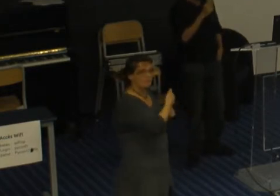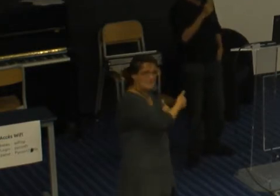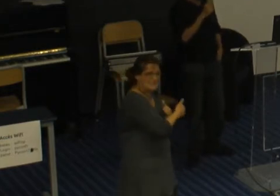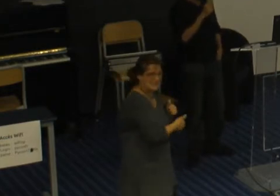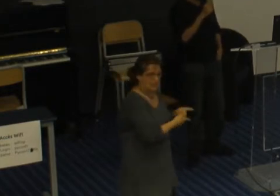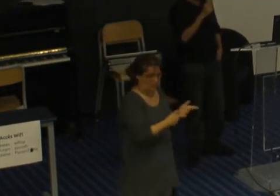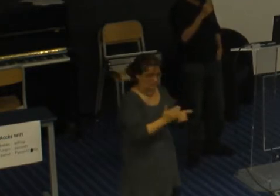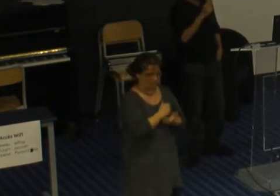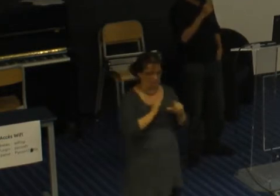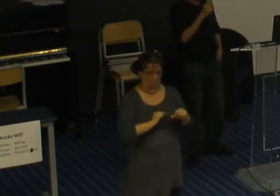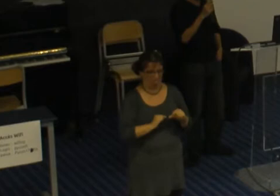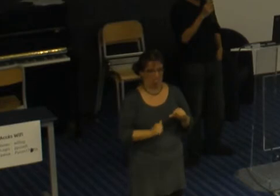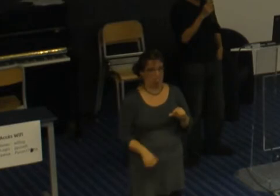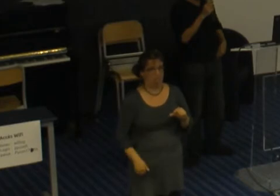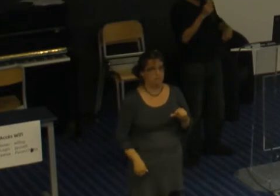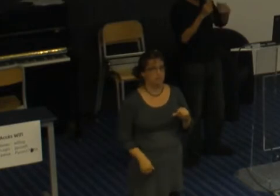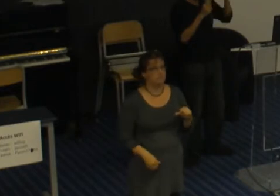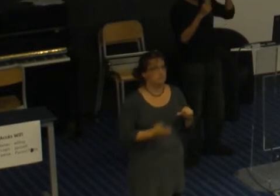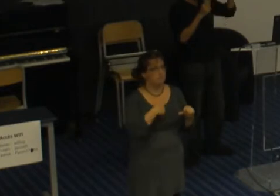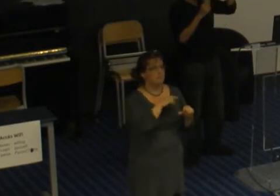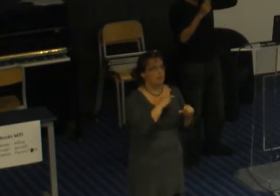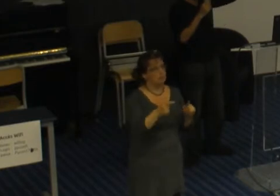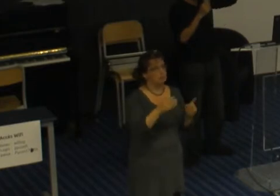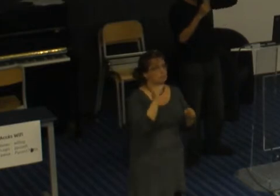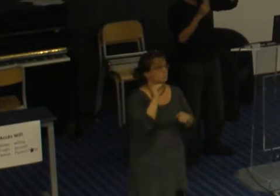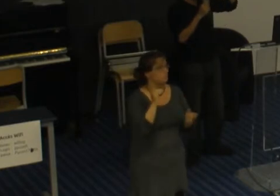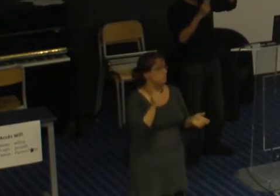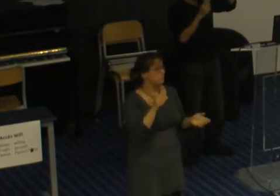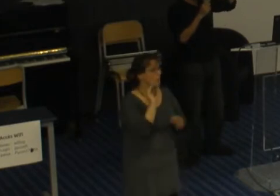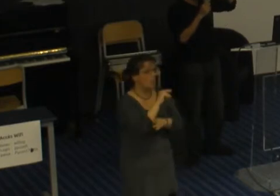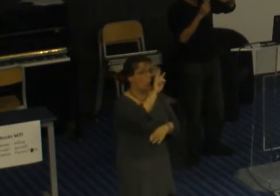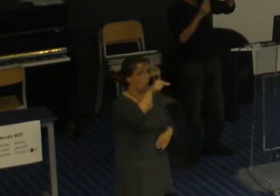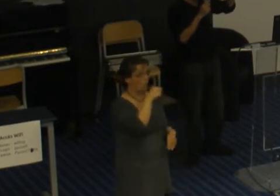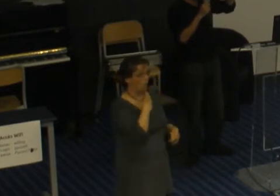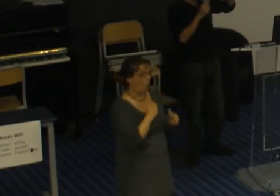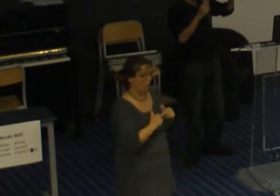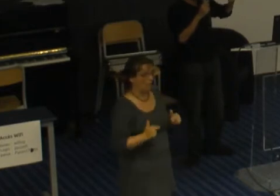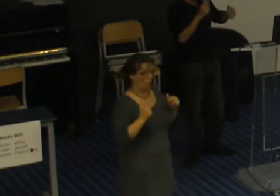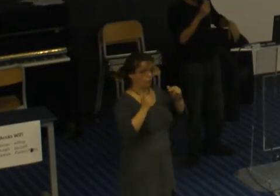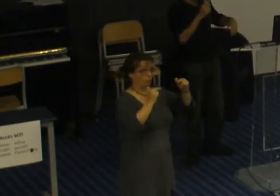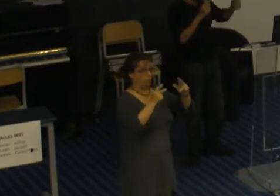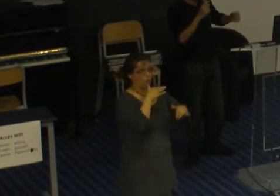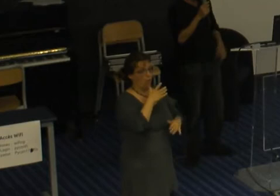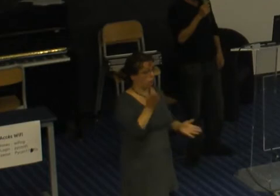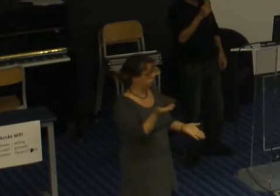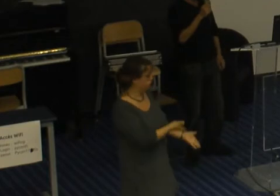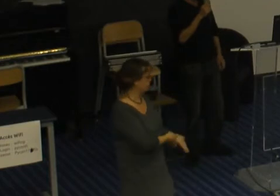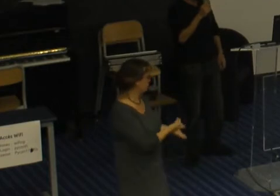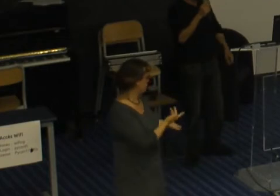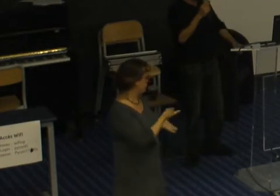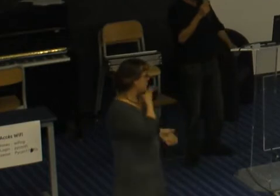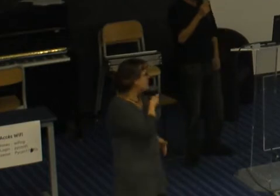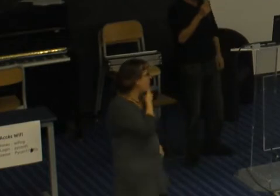'en fait, on ne voyait pas... En fait, c'était tout simplement que les patrons ne me voyaient pas à des postes plus élevés ou avec un saharèles plus élevé parce que voilà, j'étais